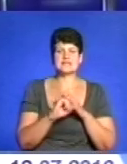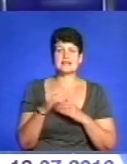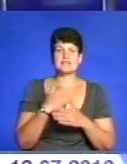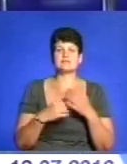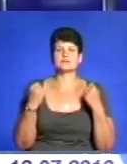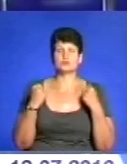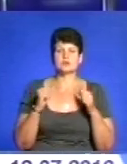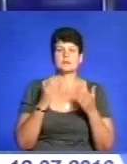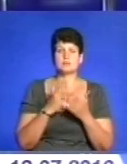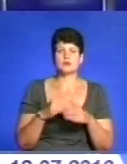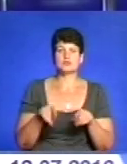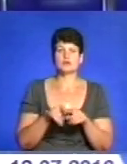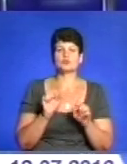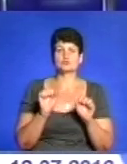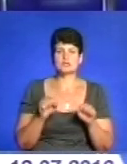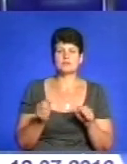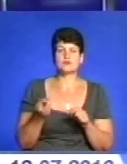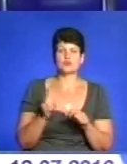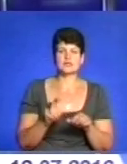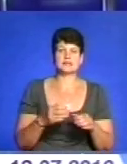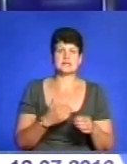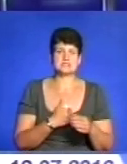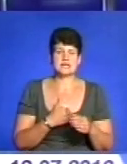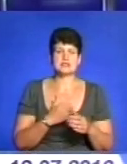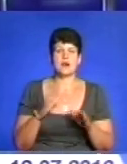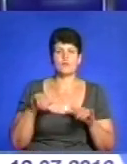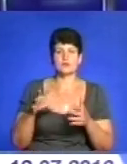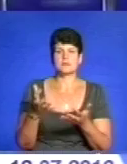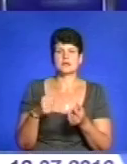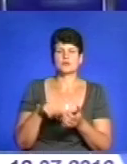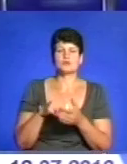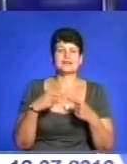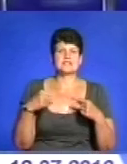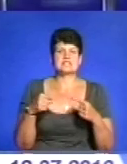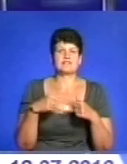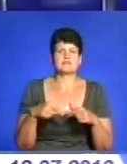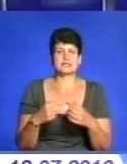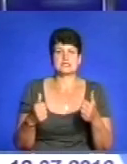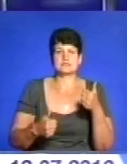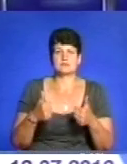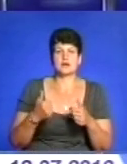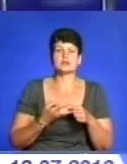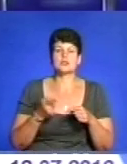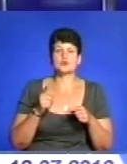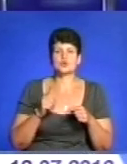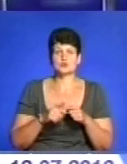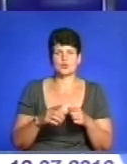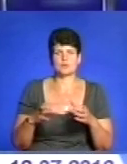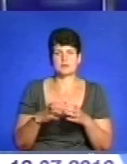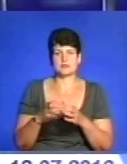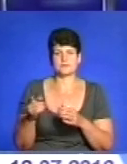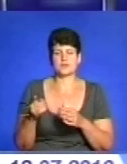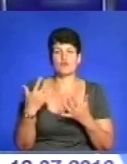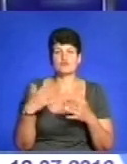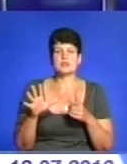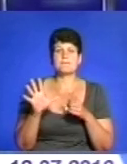бажанням мають можливість відвідувати спортивні секції, а згодом взяти участь у різних видах змагань цього фізкультурно-спортивного об'єднання Тернопілля. Уже